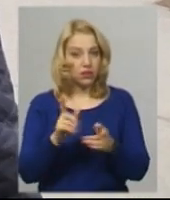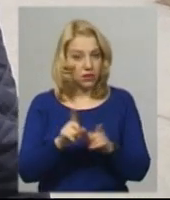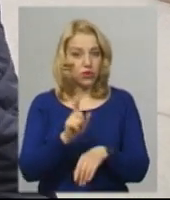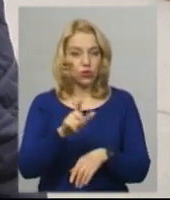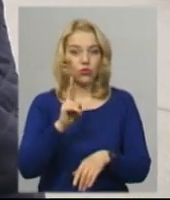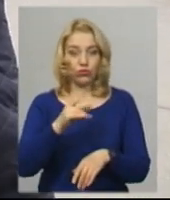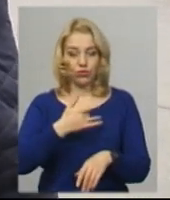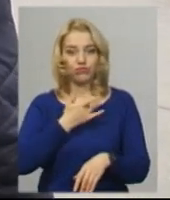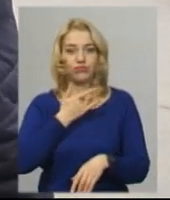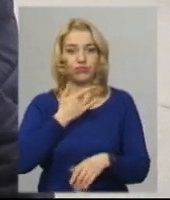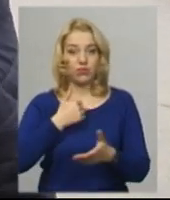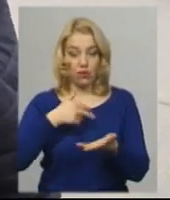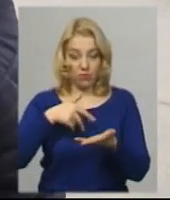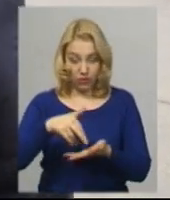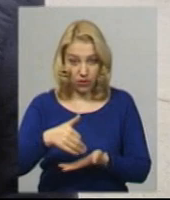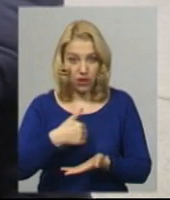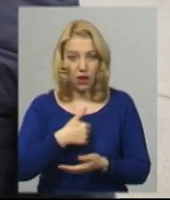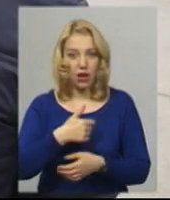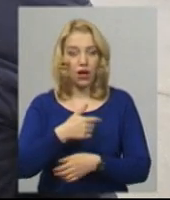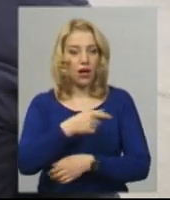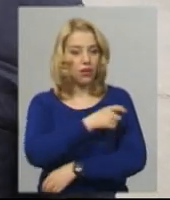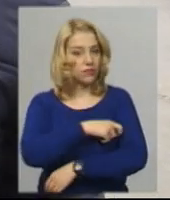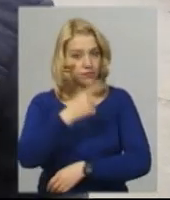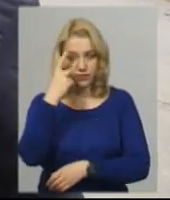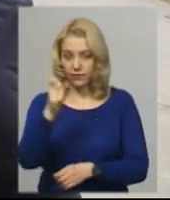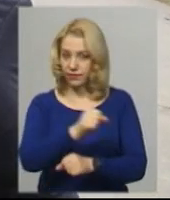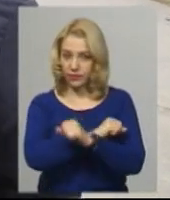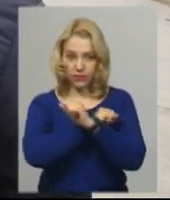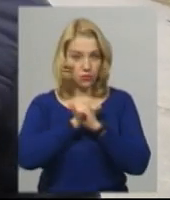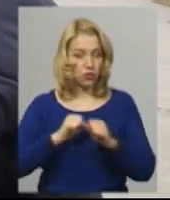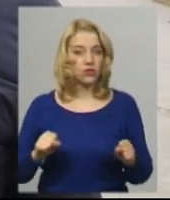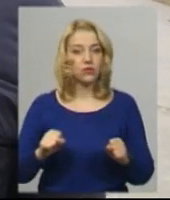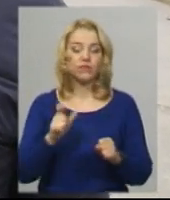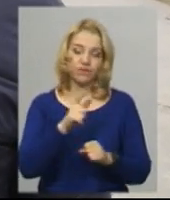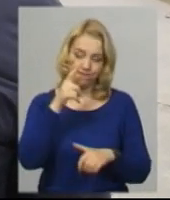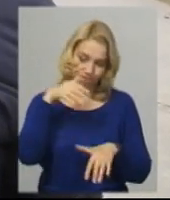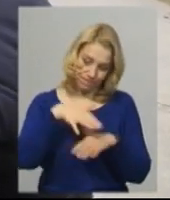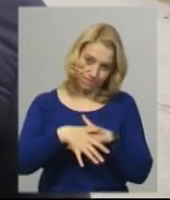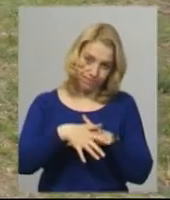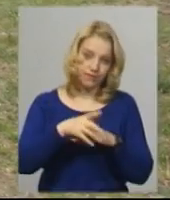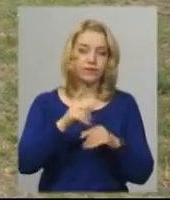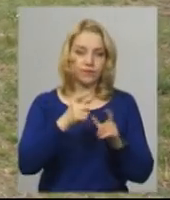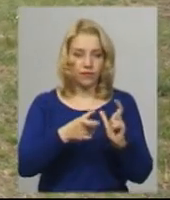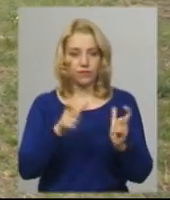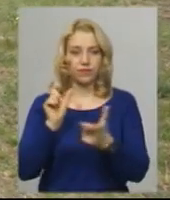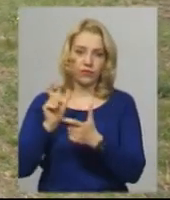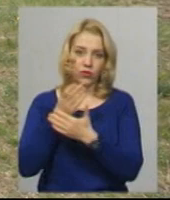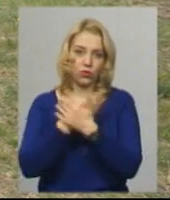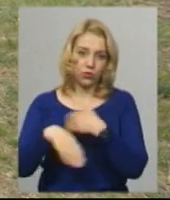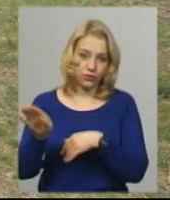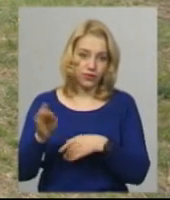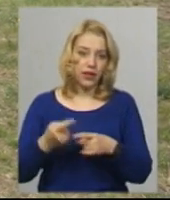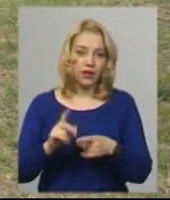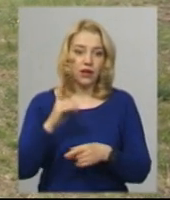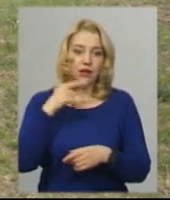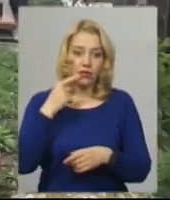пройти, хлопці охрані предупредили, що нельзя, люди з поніманням розверталися і уходили. Петролазур додає,